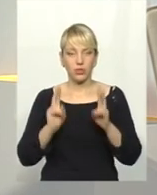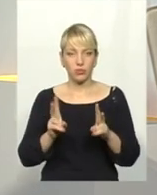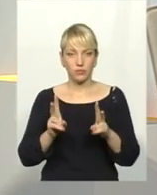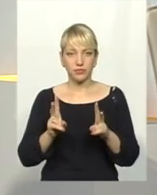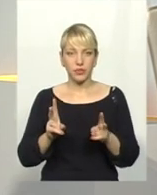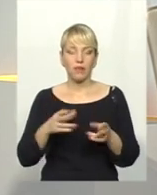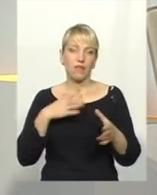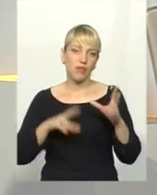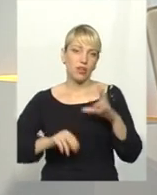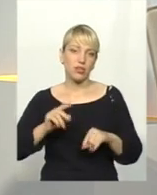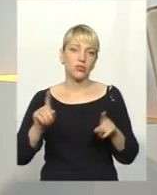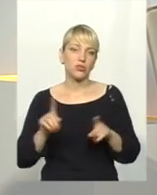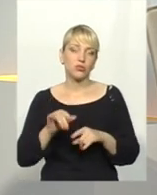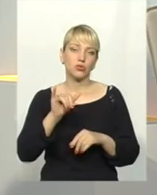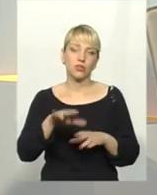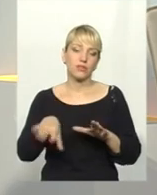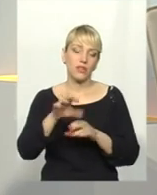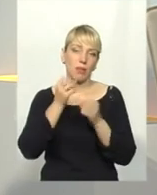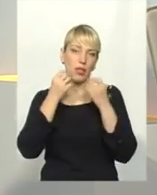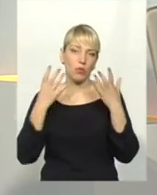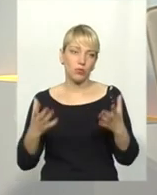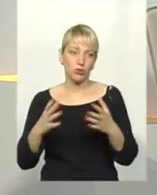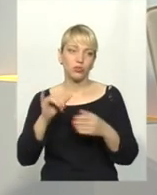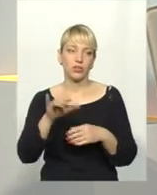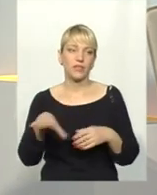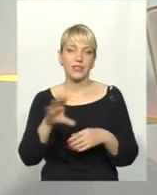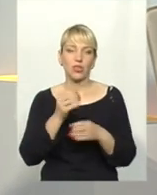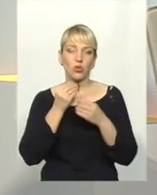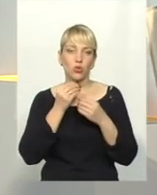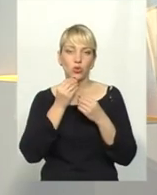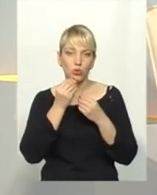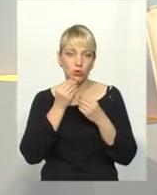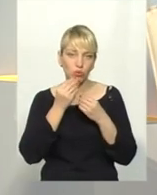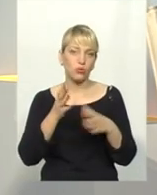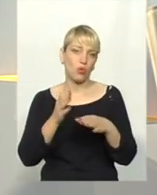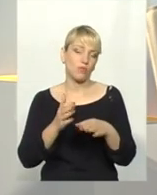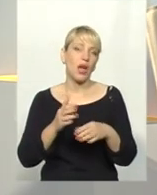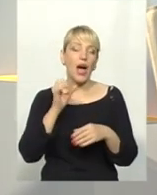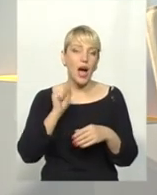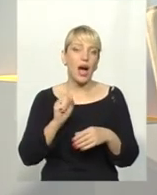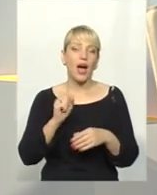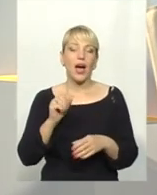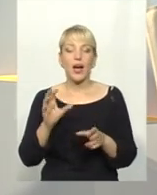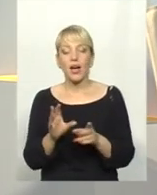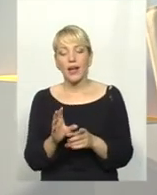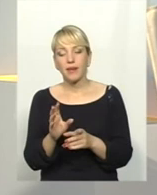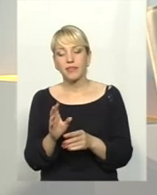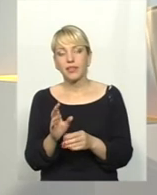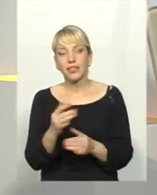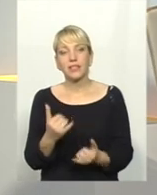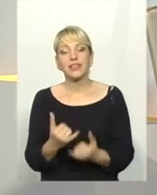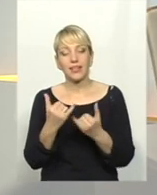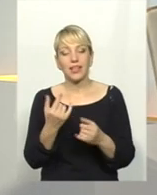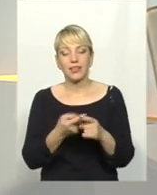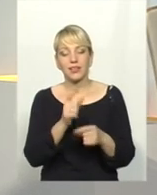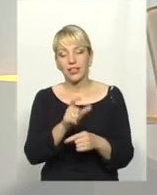які вважають, що в них все благополучно, в них все добре. І разом з тим, для тих, хто в той чи